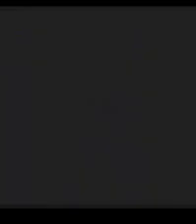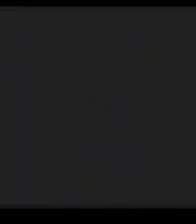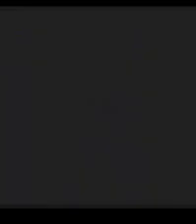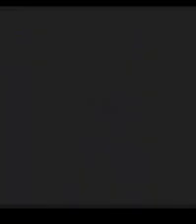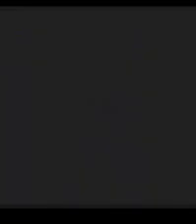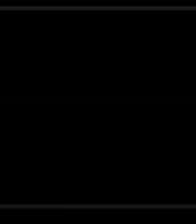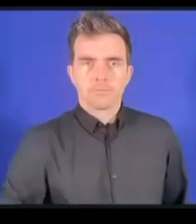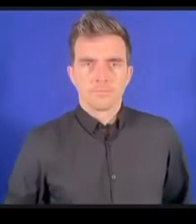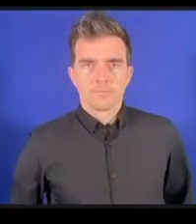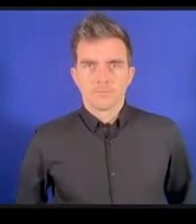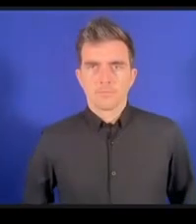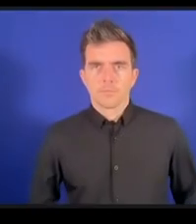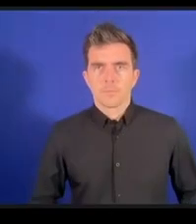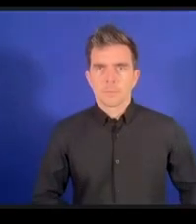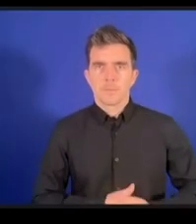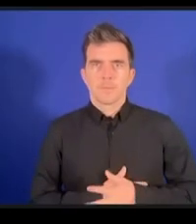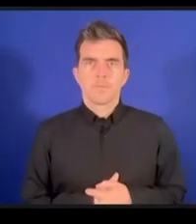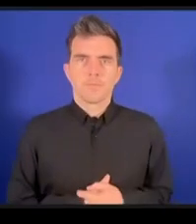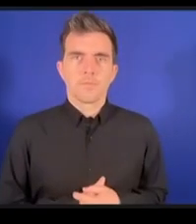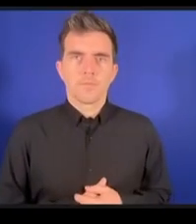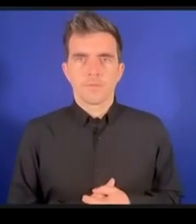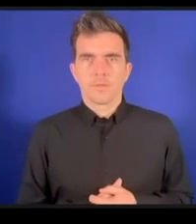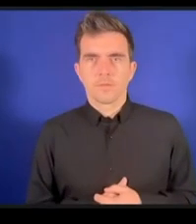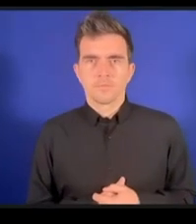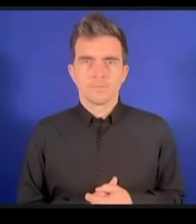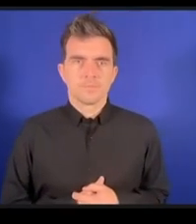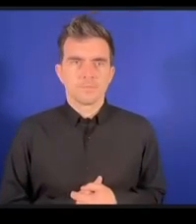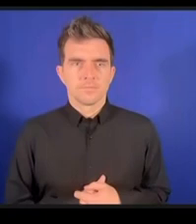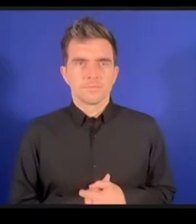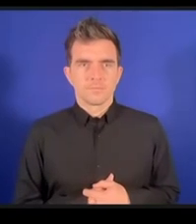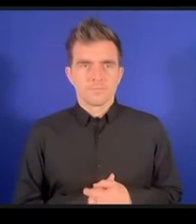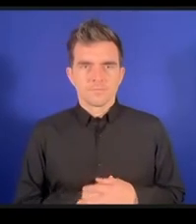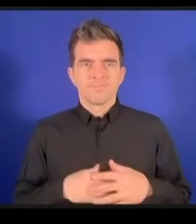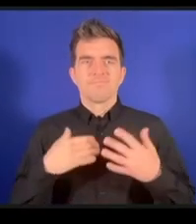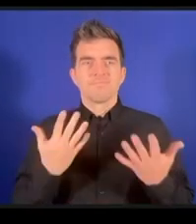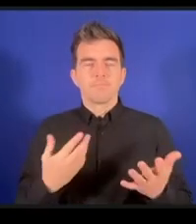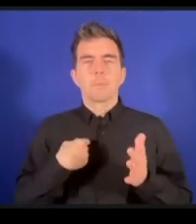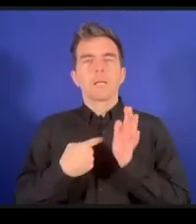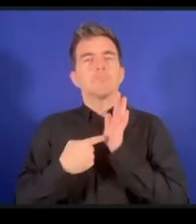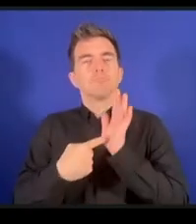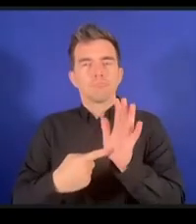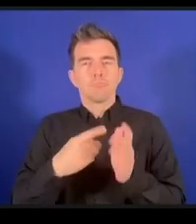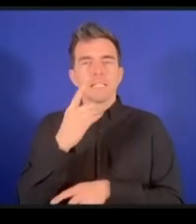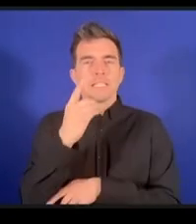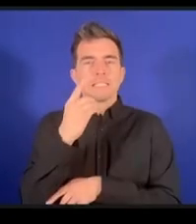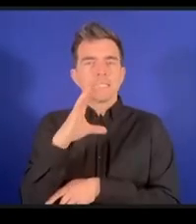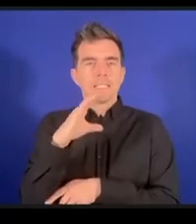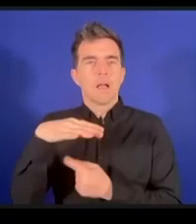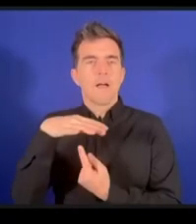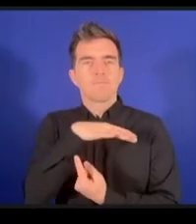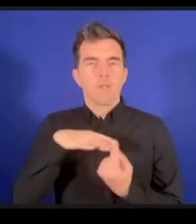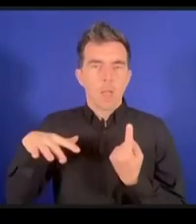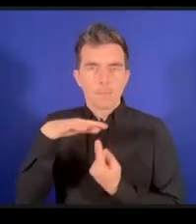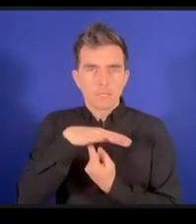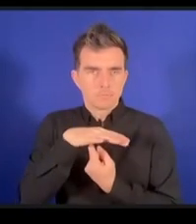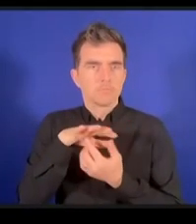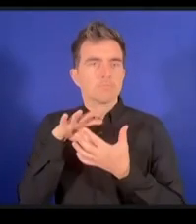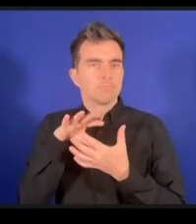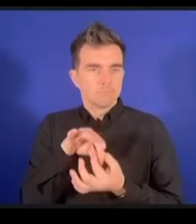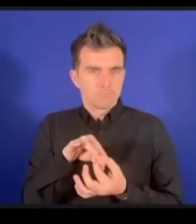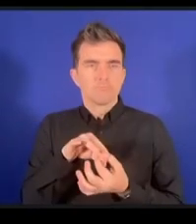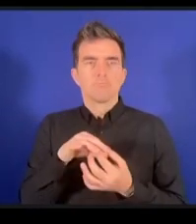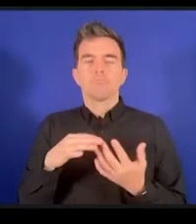います非常に下に富んだディスカッションですが私の方からこのディカッションに付言したいと思います人権